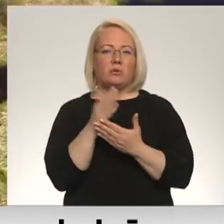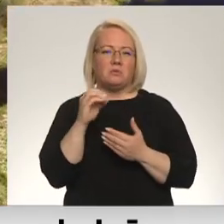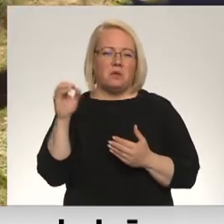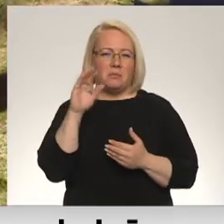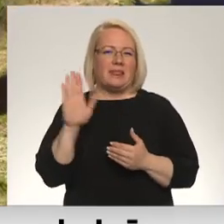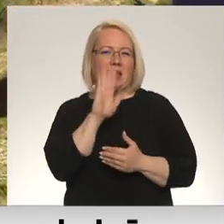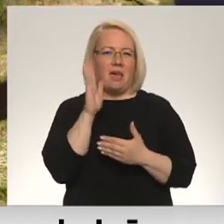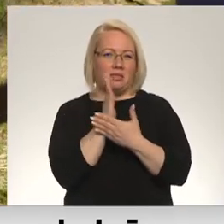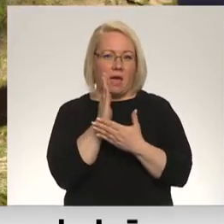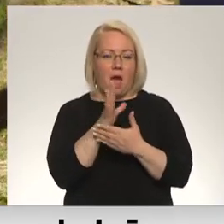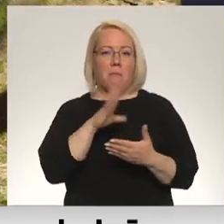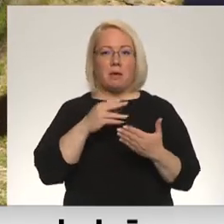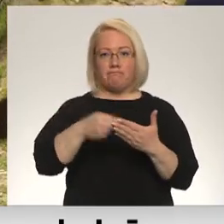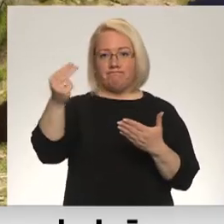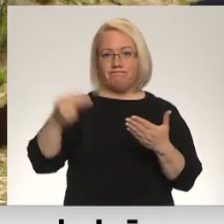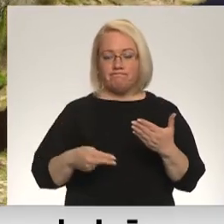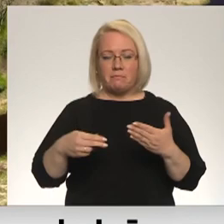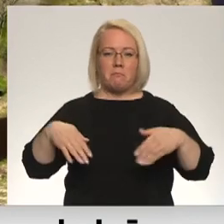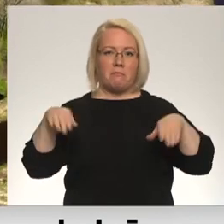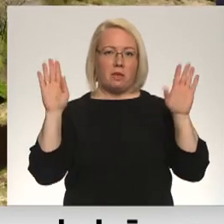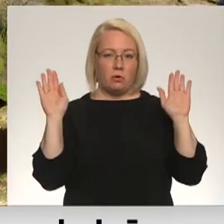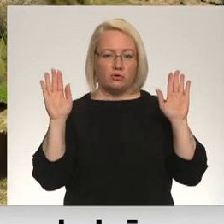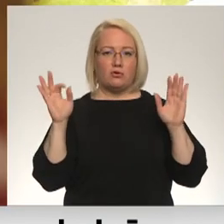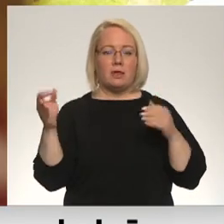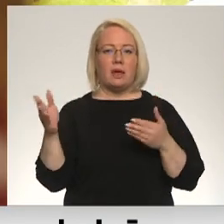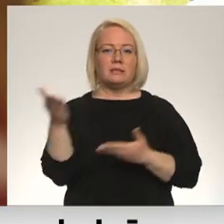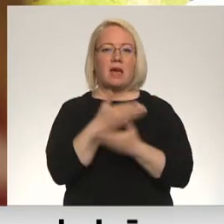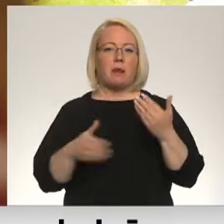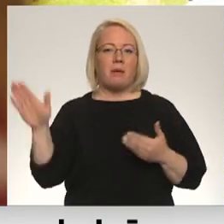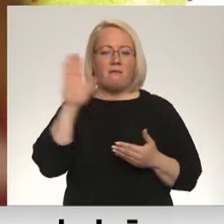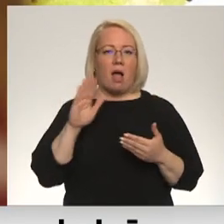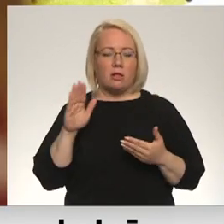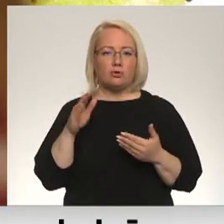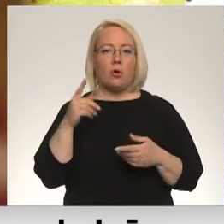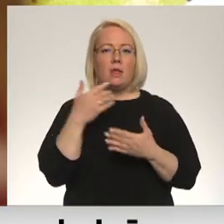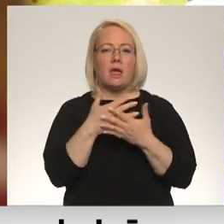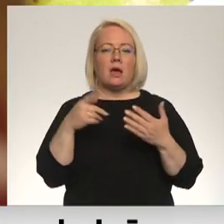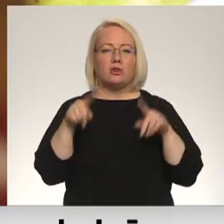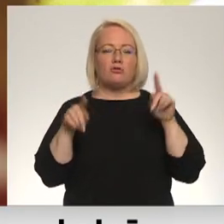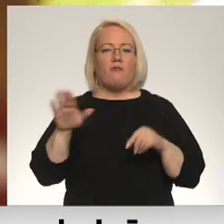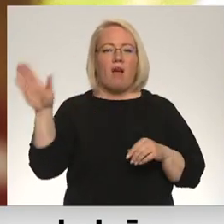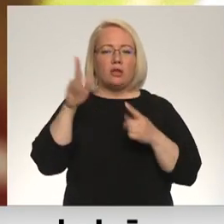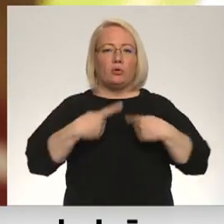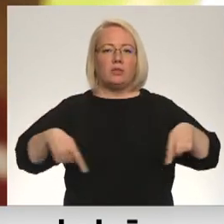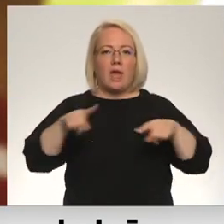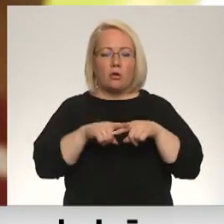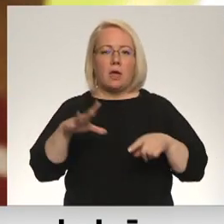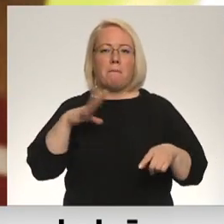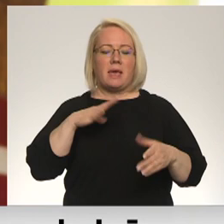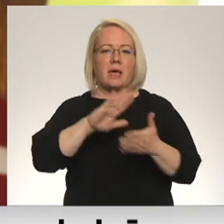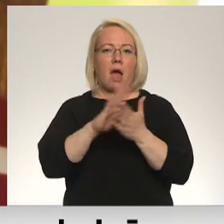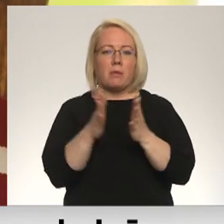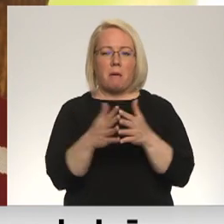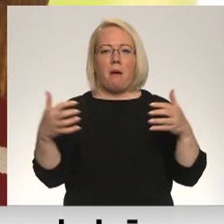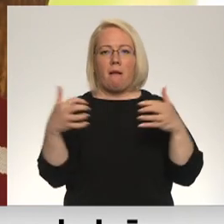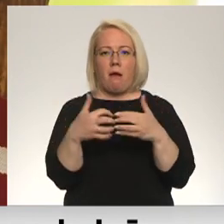trešais reiks, bija parakstījis kapitulācijas sabiedroto priekšā. Dažādu valstu teritorijā karojošām pusēm nu bija jāvienojis par kara